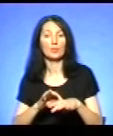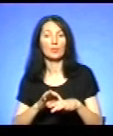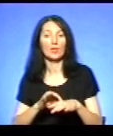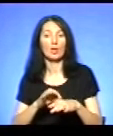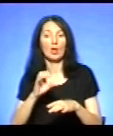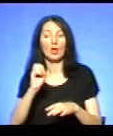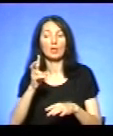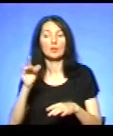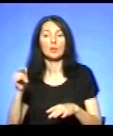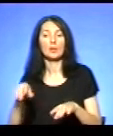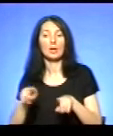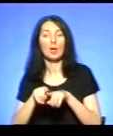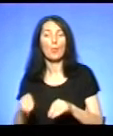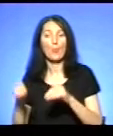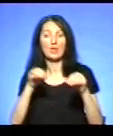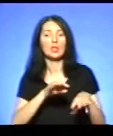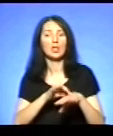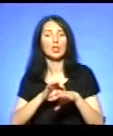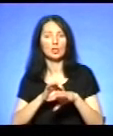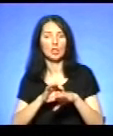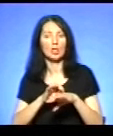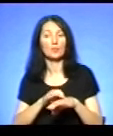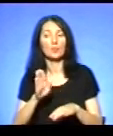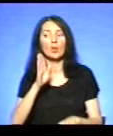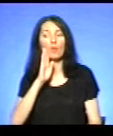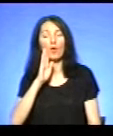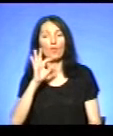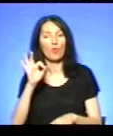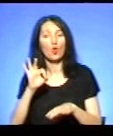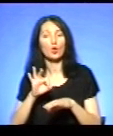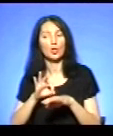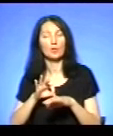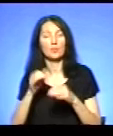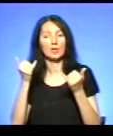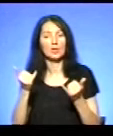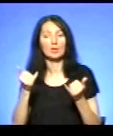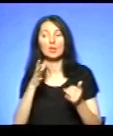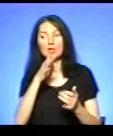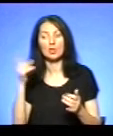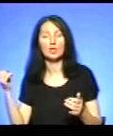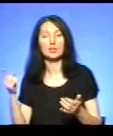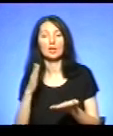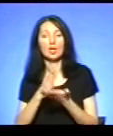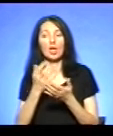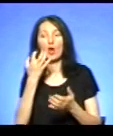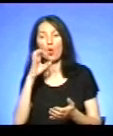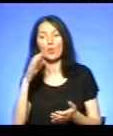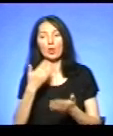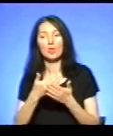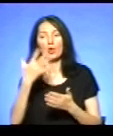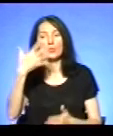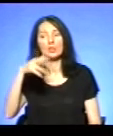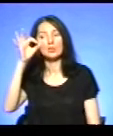ксенодермопластика. В хворої на даний час діагностовано опіків біля 50%.